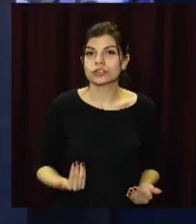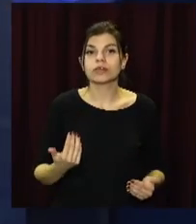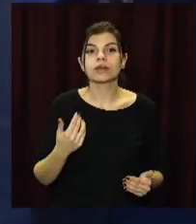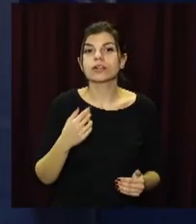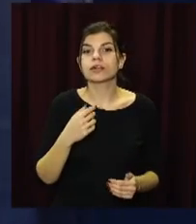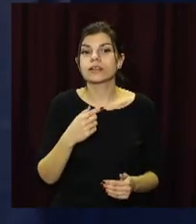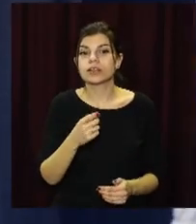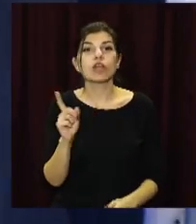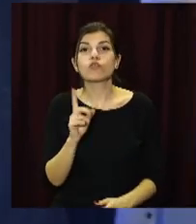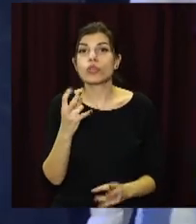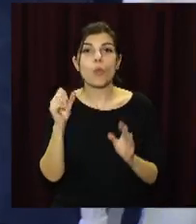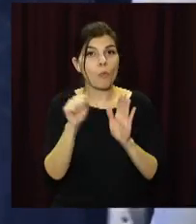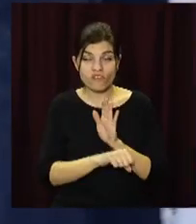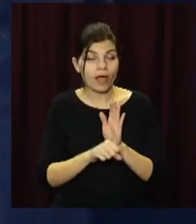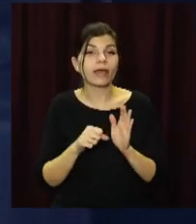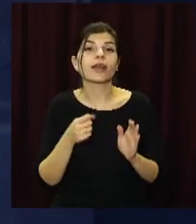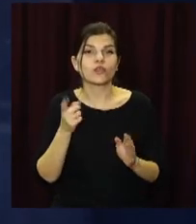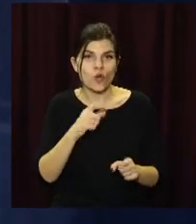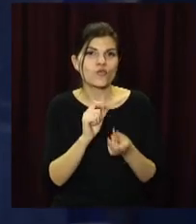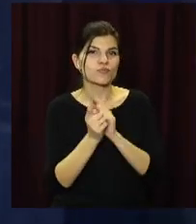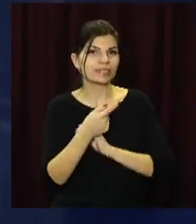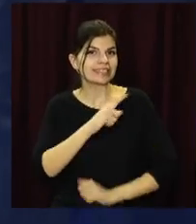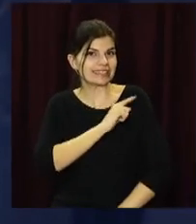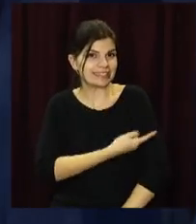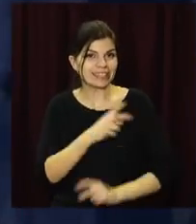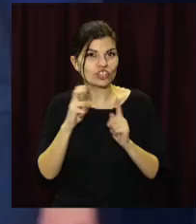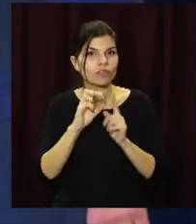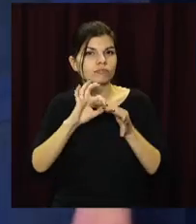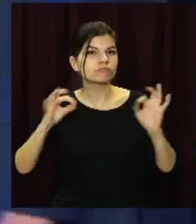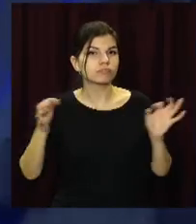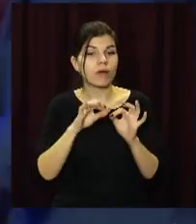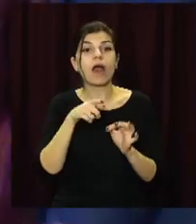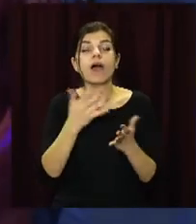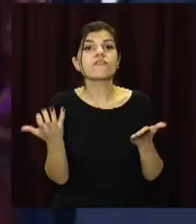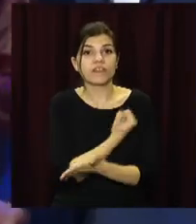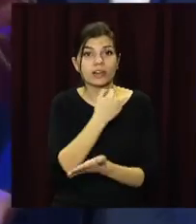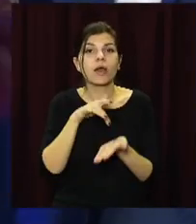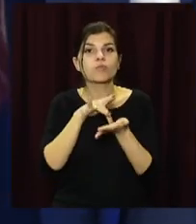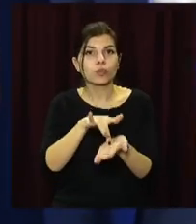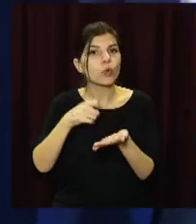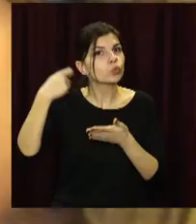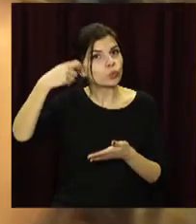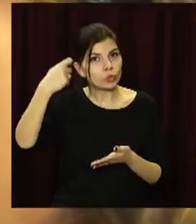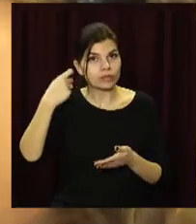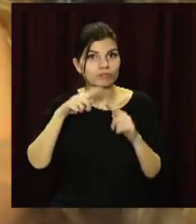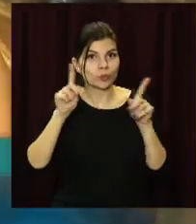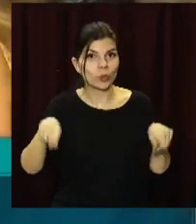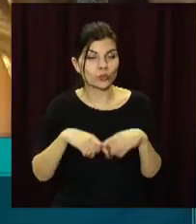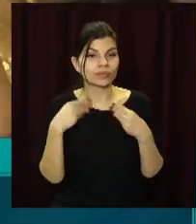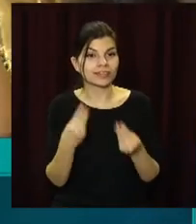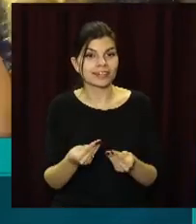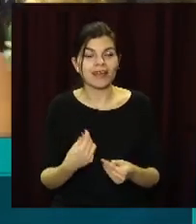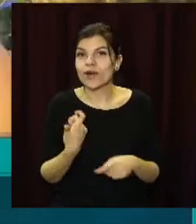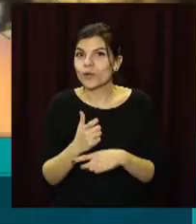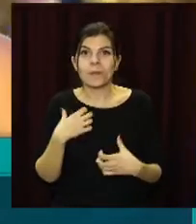що не вбиває, робить сильнішим. Крім корони, переможниця отримала головний приз – путівку на відпочинок до Туреччини. Я дуже